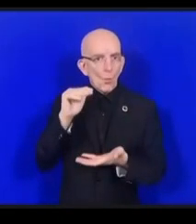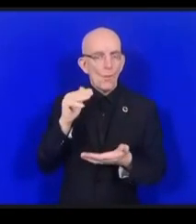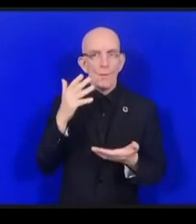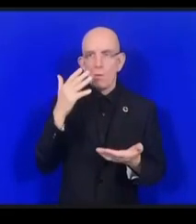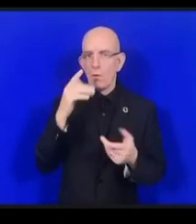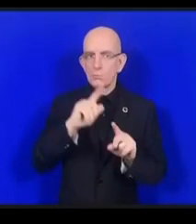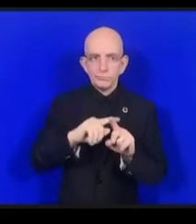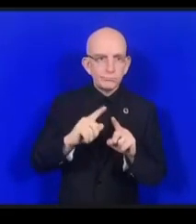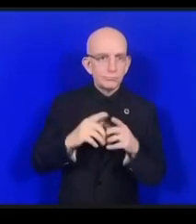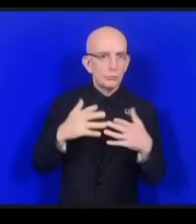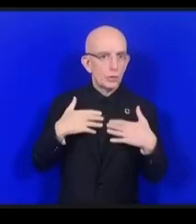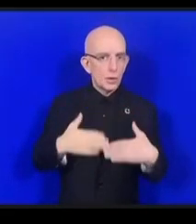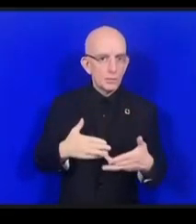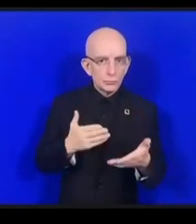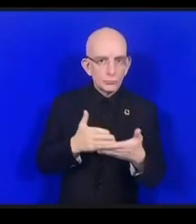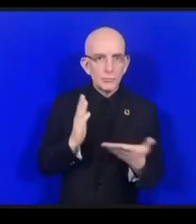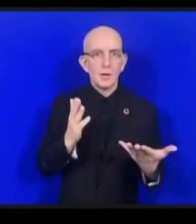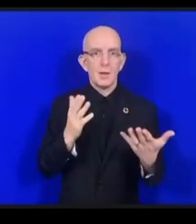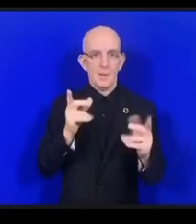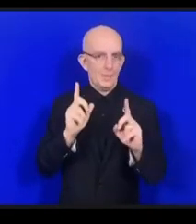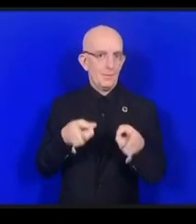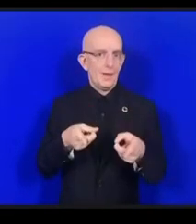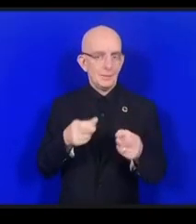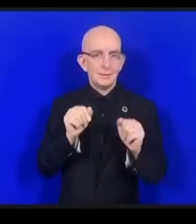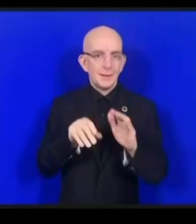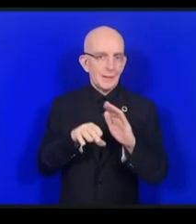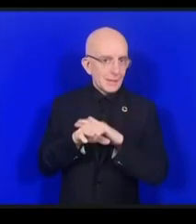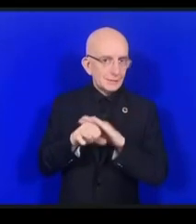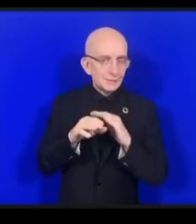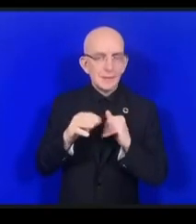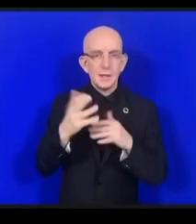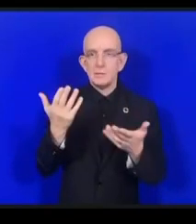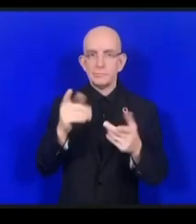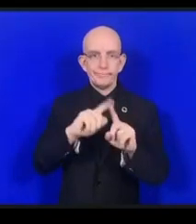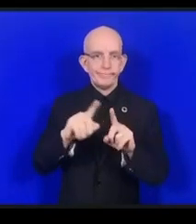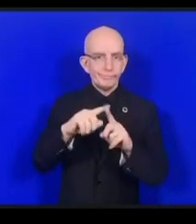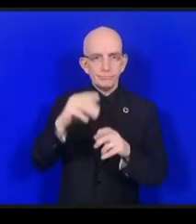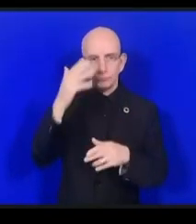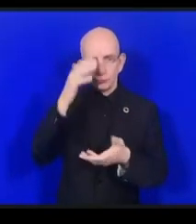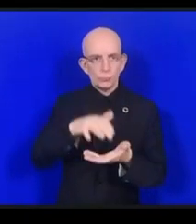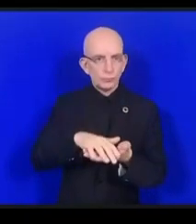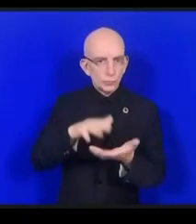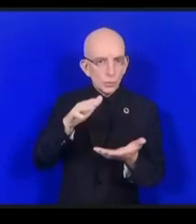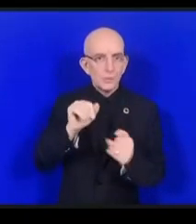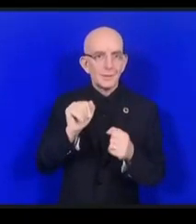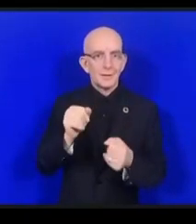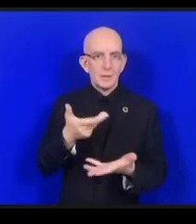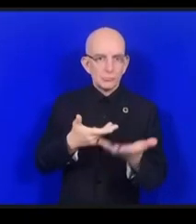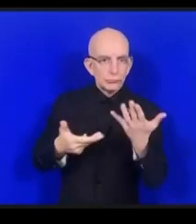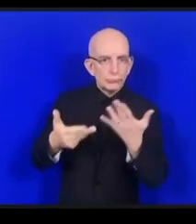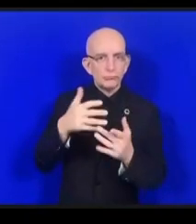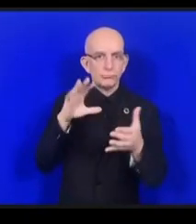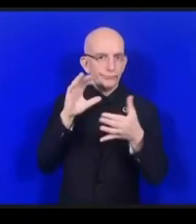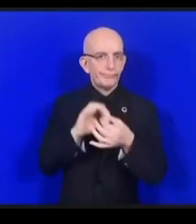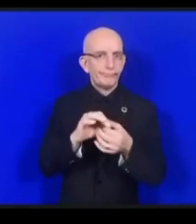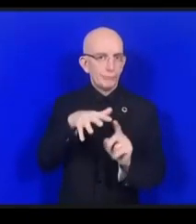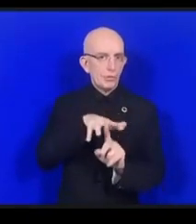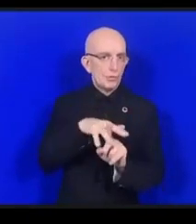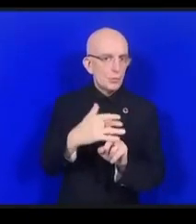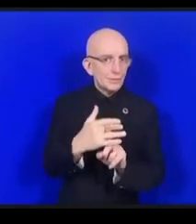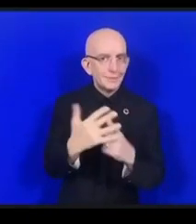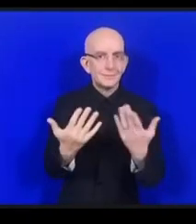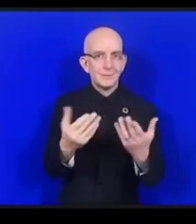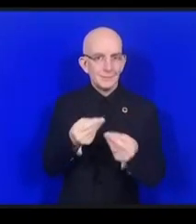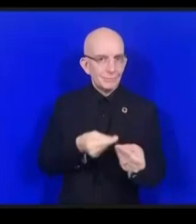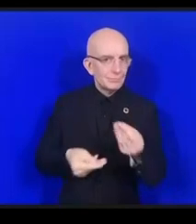partagé, contextualisé, ouvert, facilement accessible. Parce que la